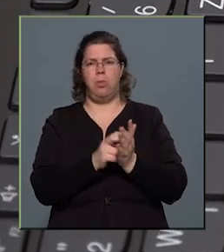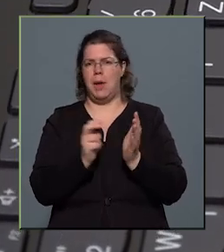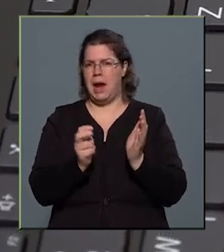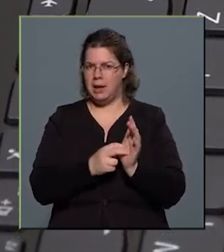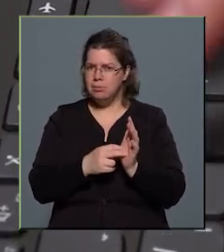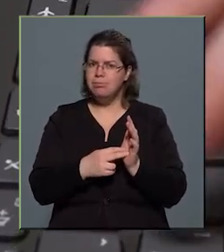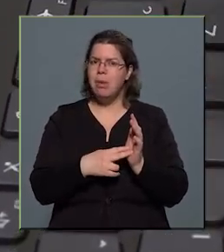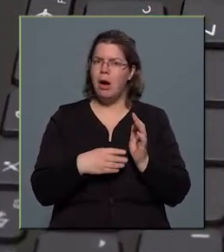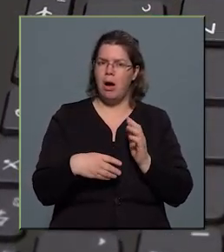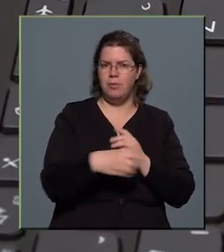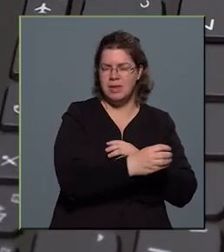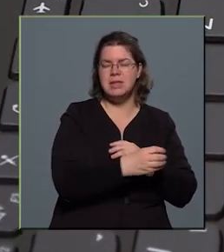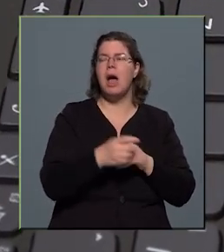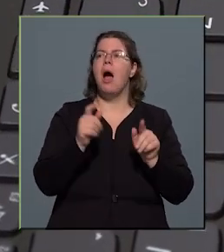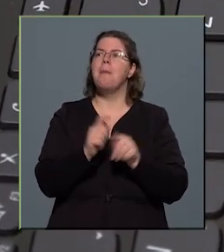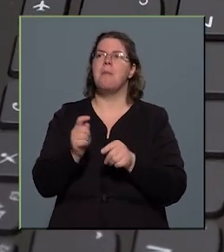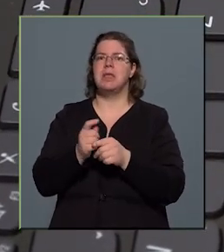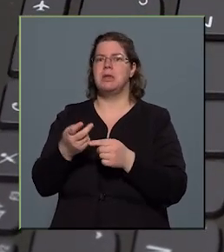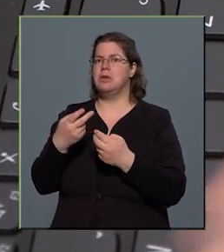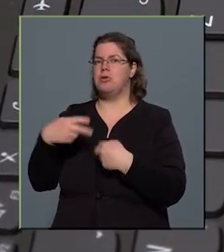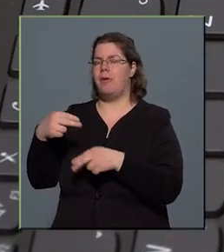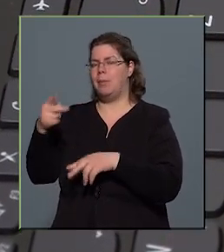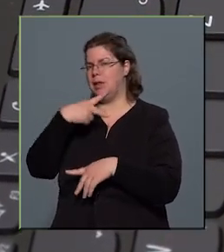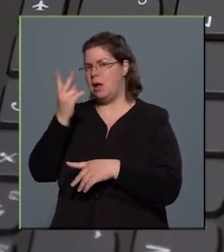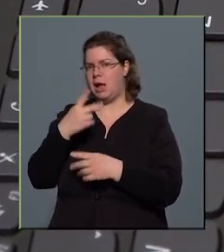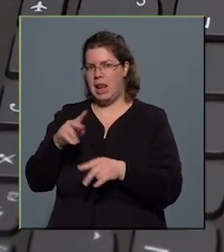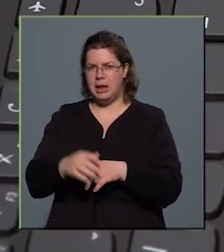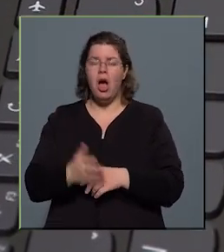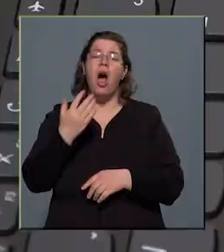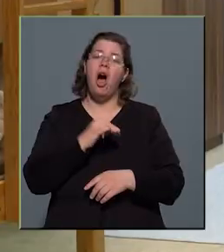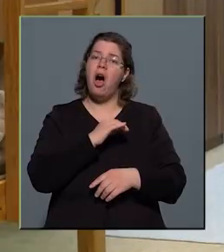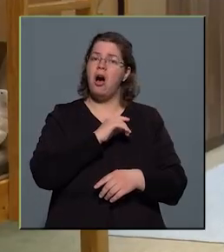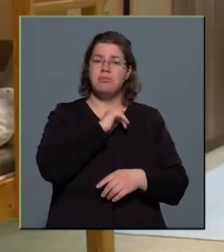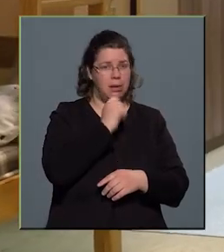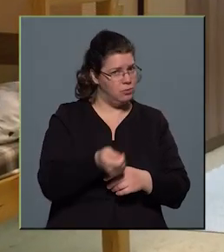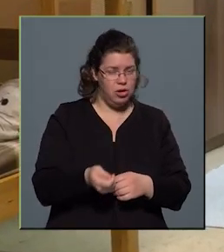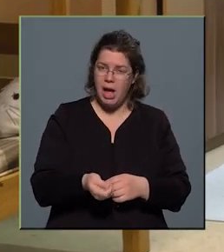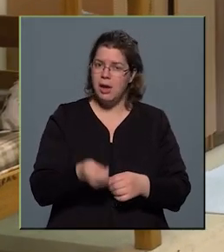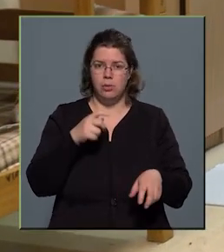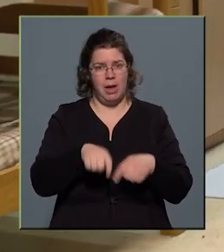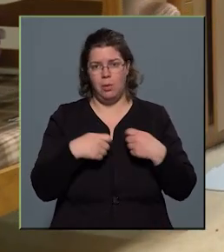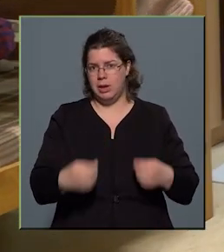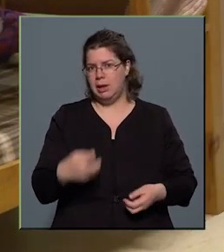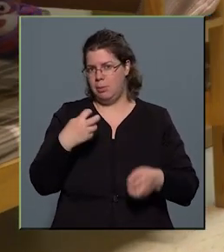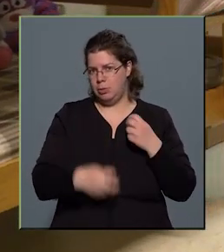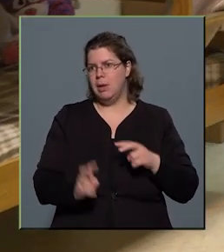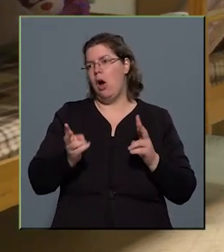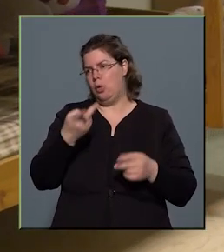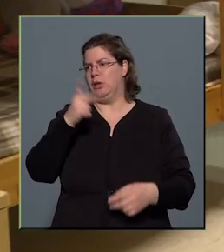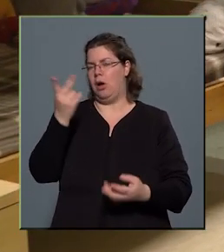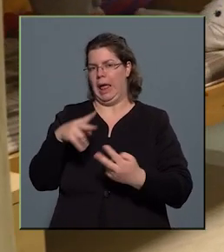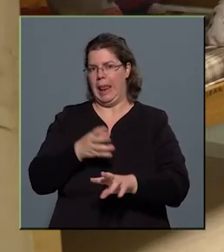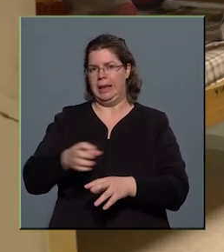szakellátásba. Ha nem sikerül megoldani a problémát, akkor igen, szakellátásba kerül, de mint már mondtam,